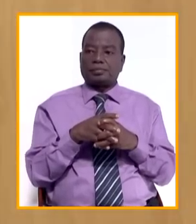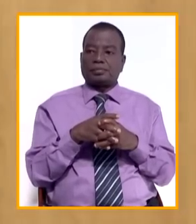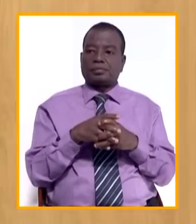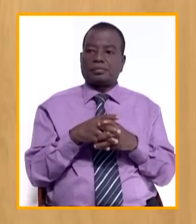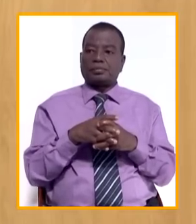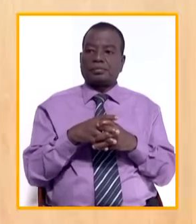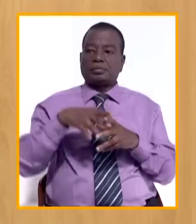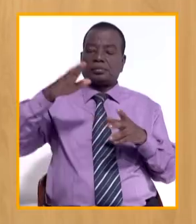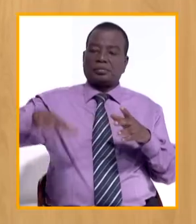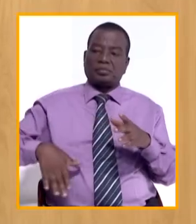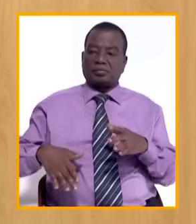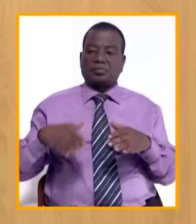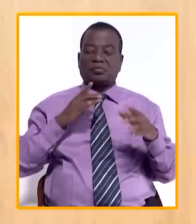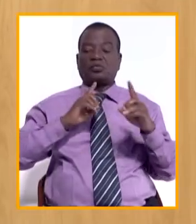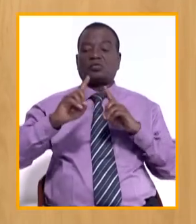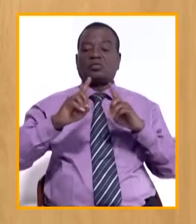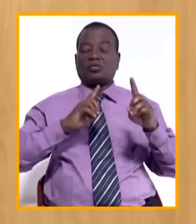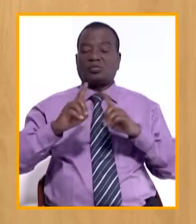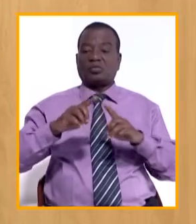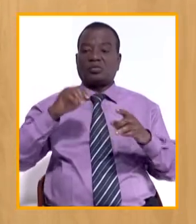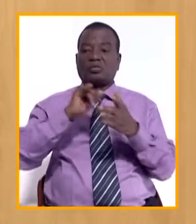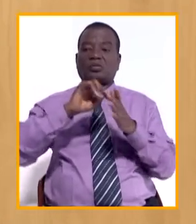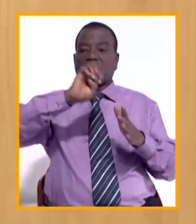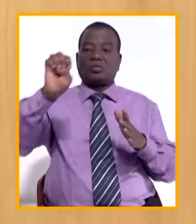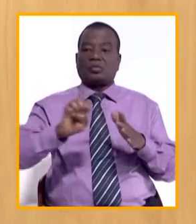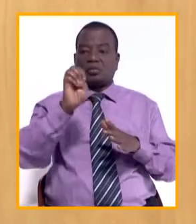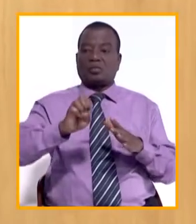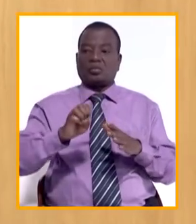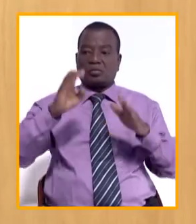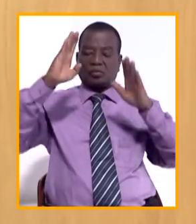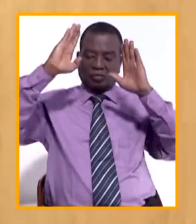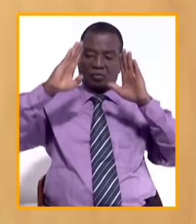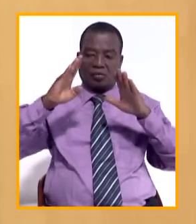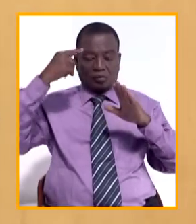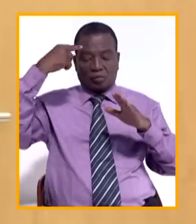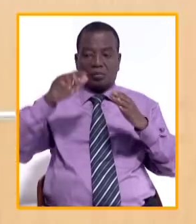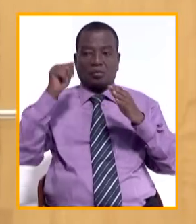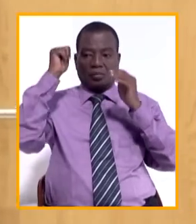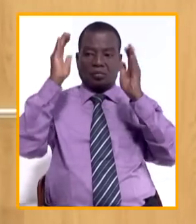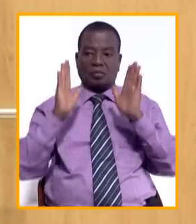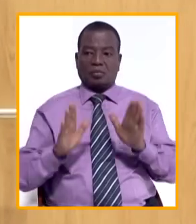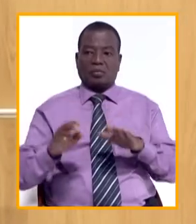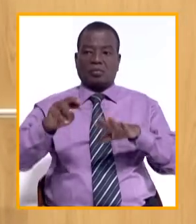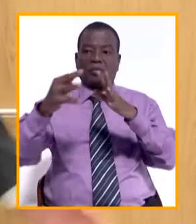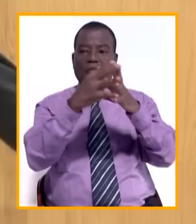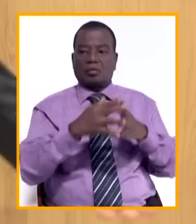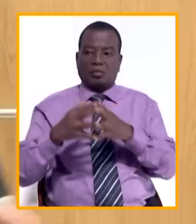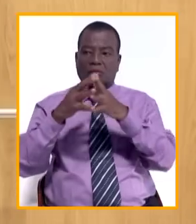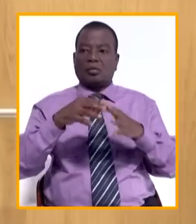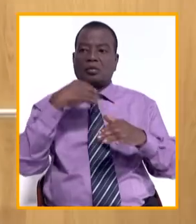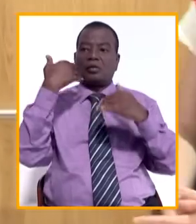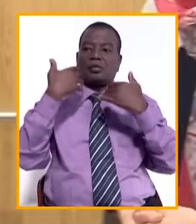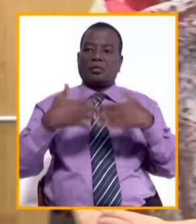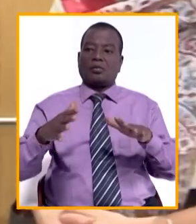Dernier entretien ce mardi 24 janvier au palais présidentiel pour l'ambassadeur des États-Unis, Richard Ketbel, qui